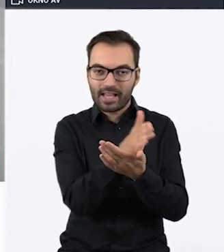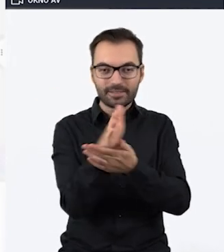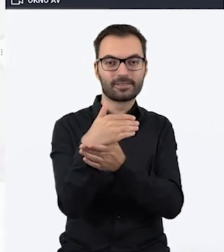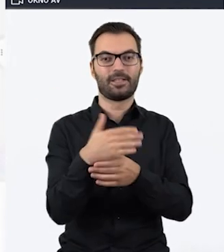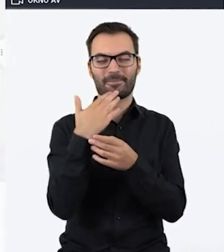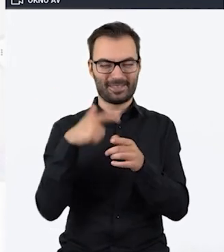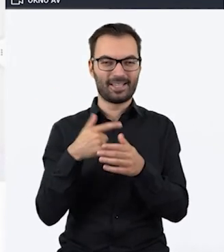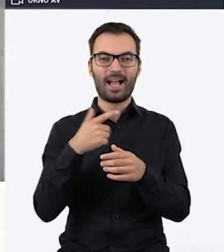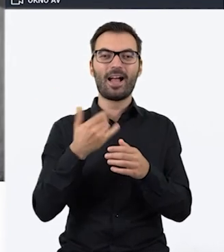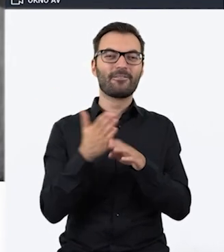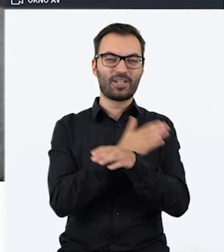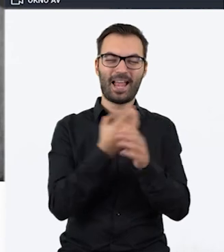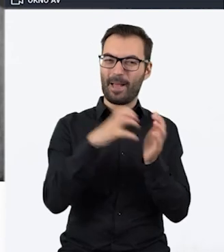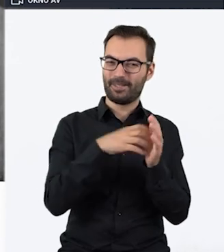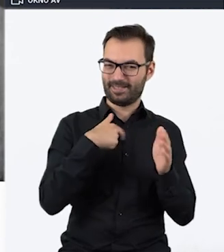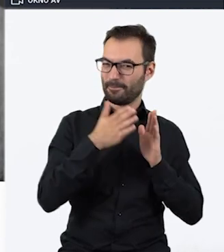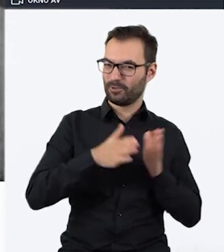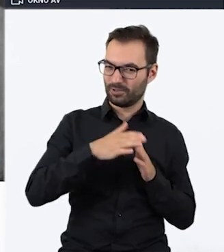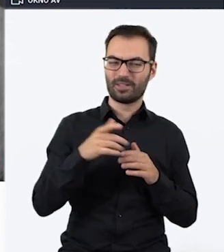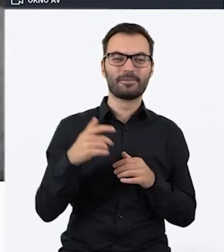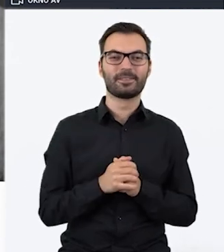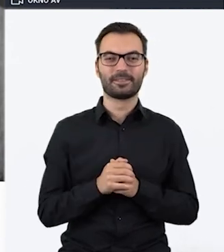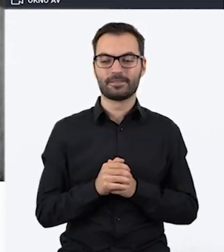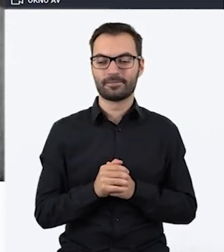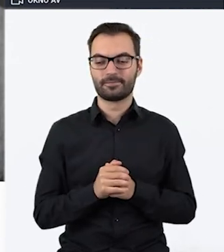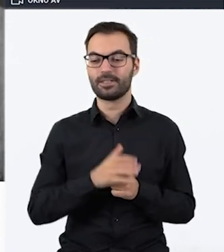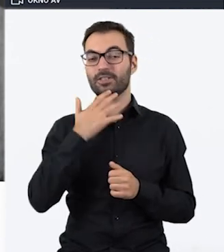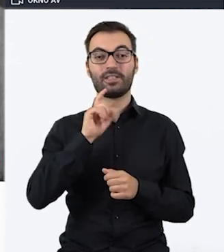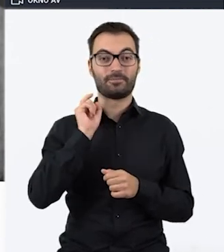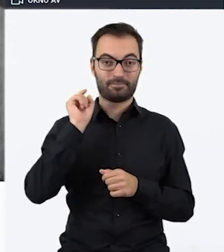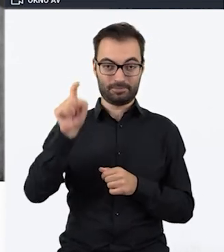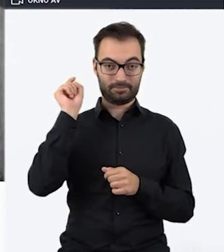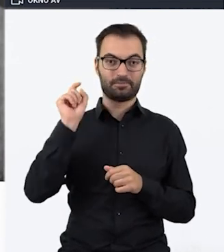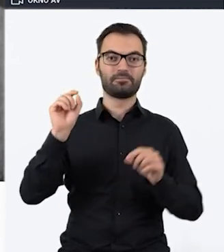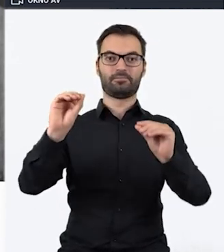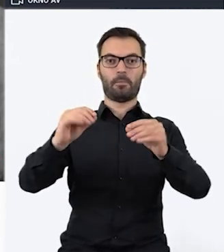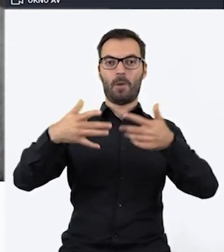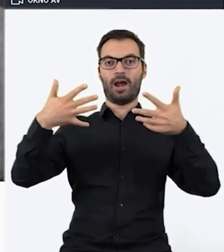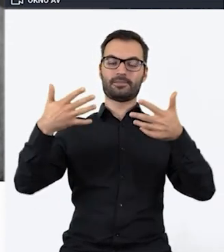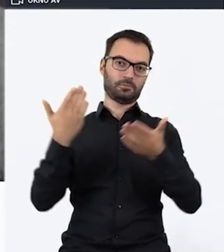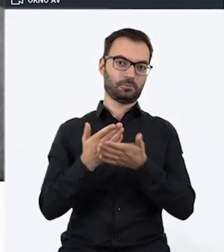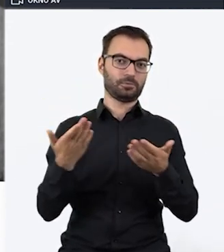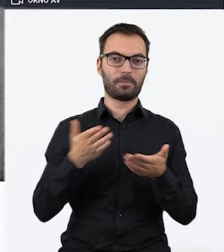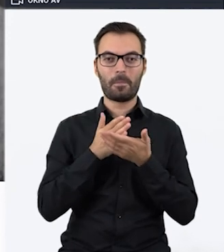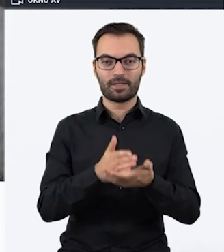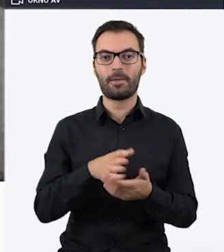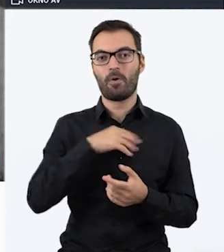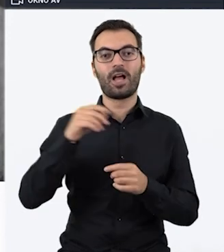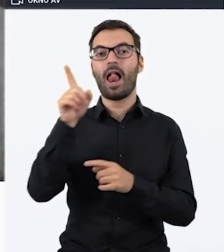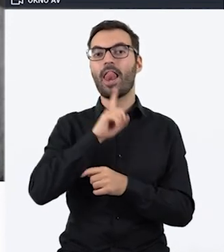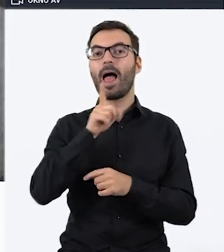opowiadała Ksenia. Dzięki temu po kliknięciu pokazuje nam się wskazówka. Możemy kliknąć na lampę